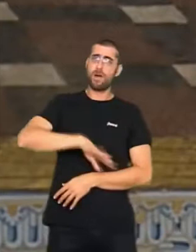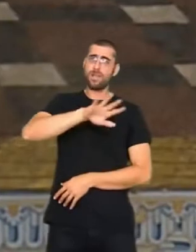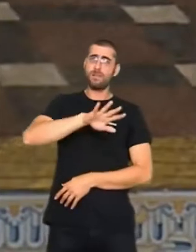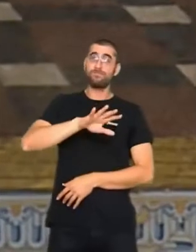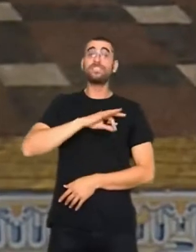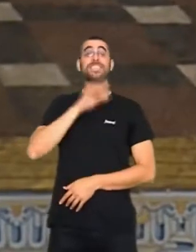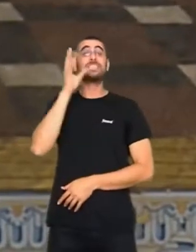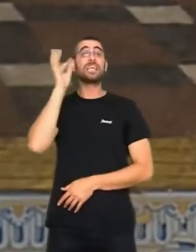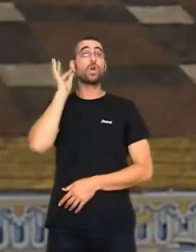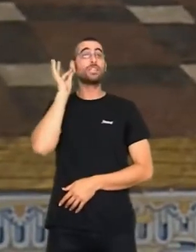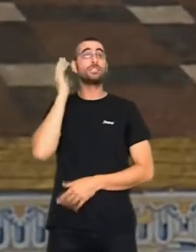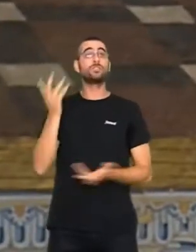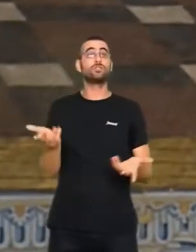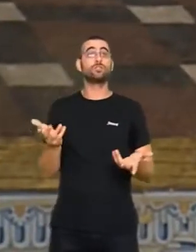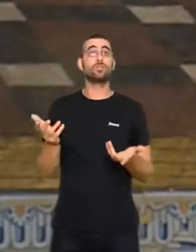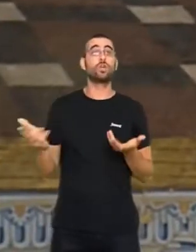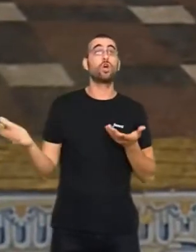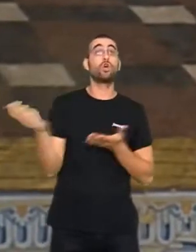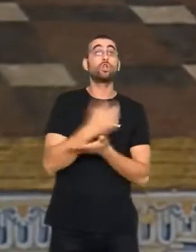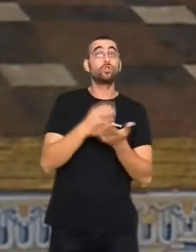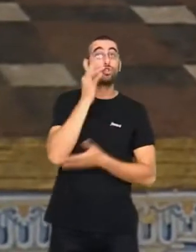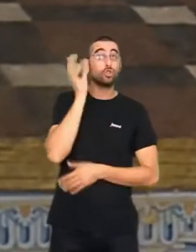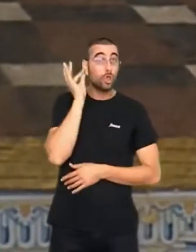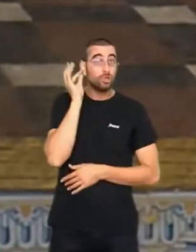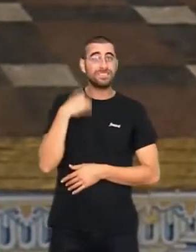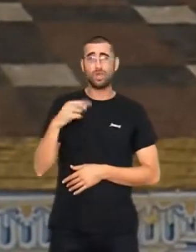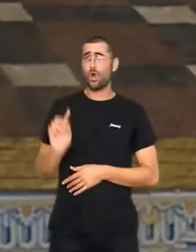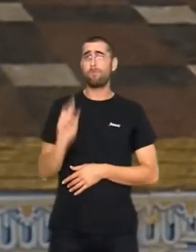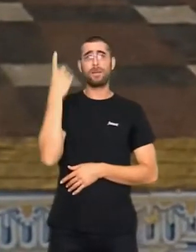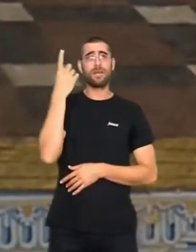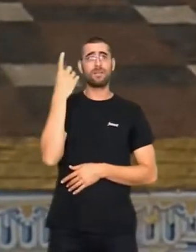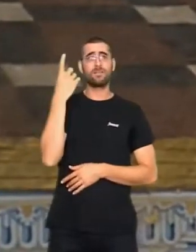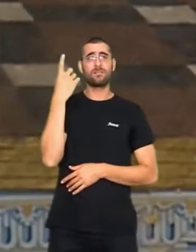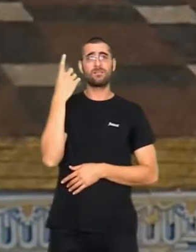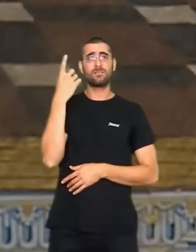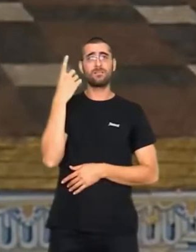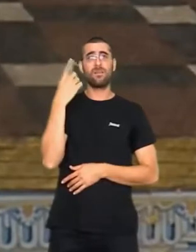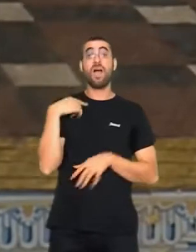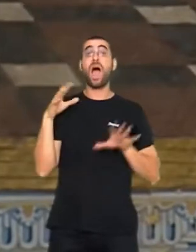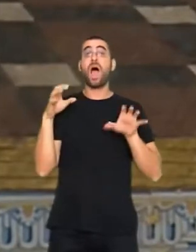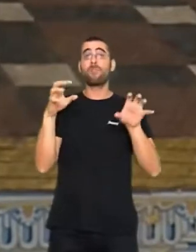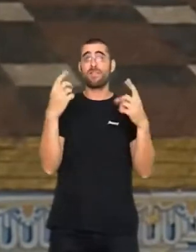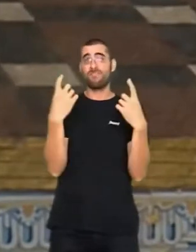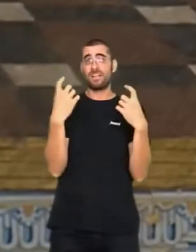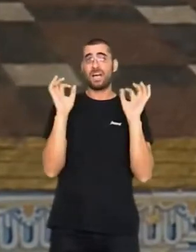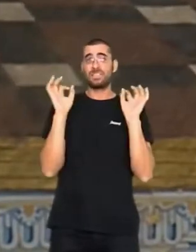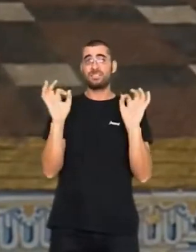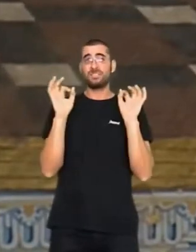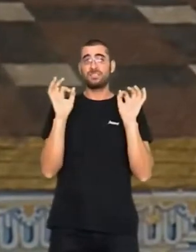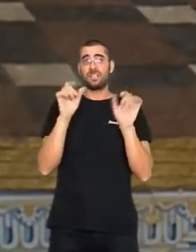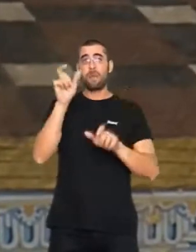Senyores i senyors, tots i totes, i jo el primer, tenim molt a aprendre de les persones